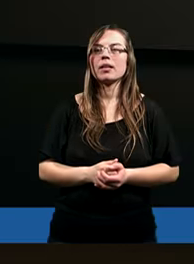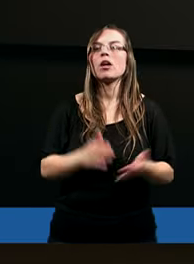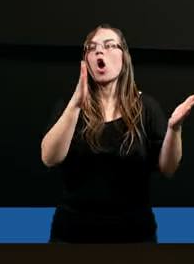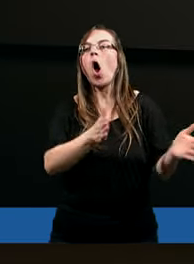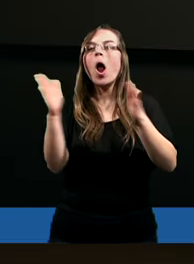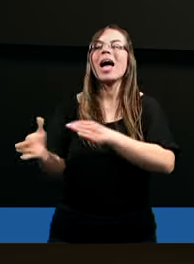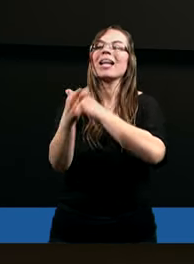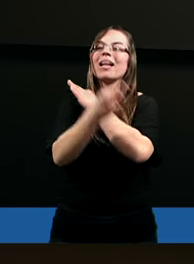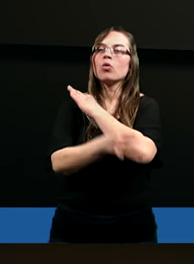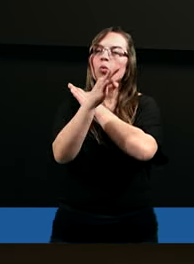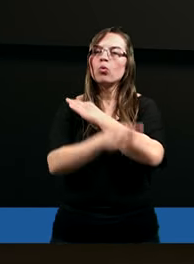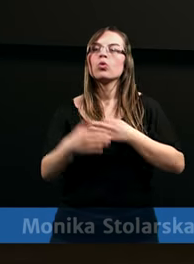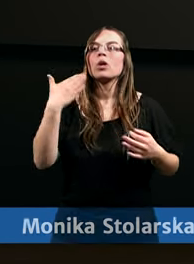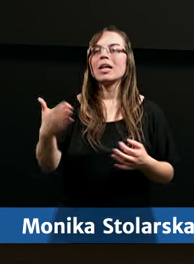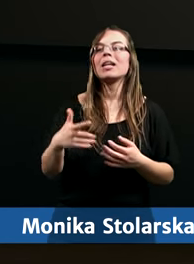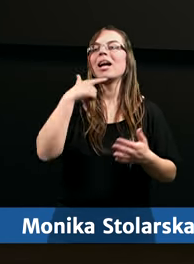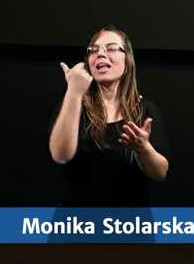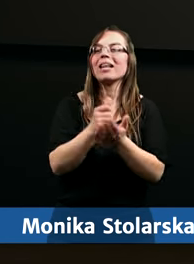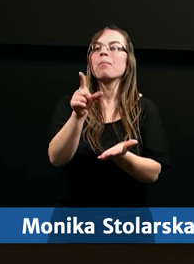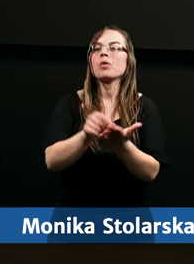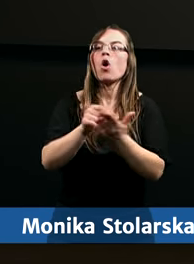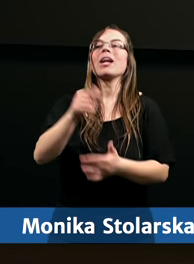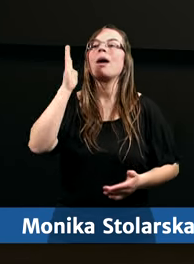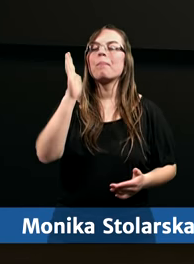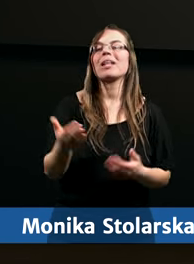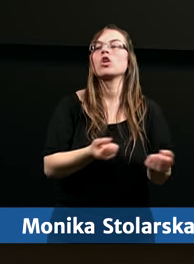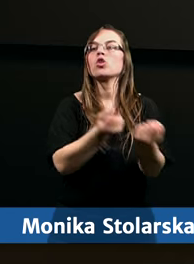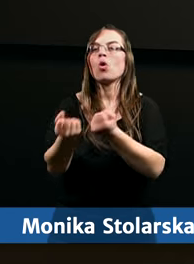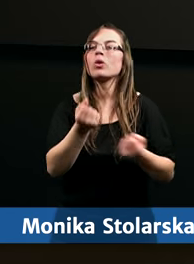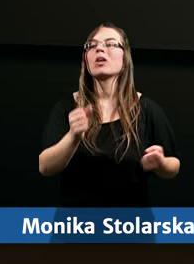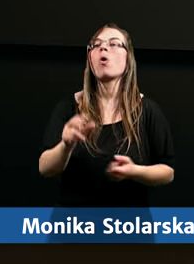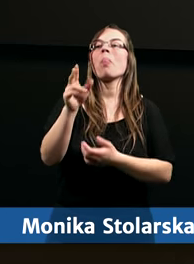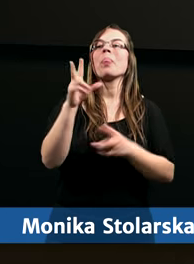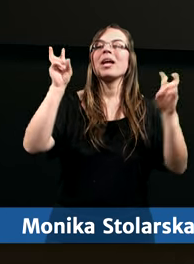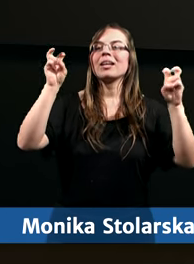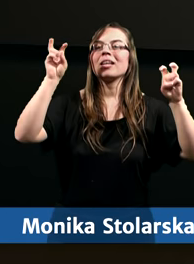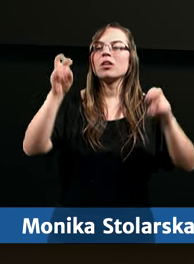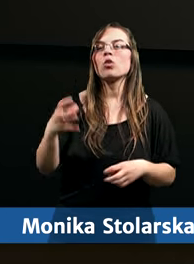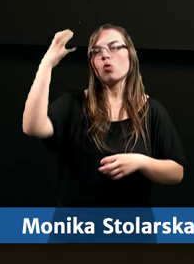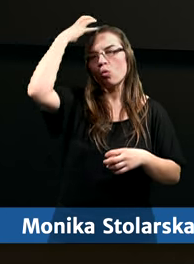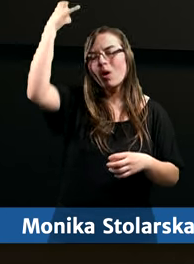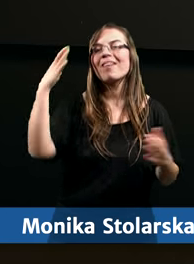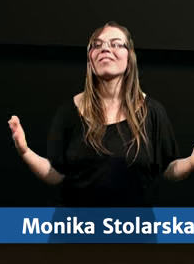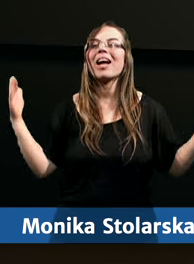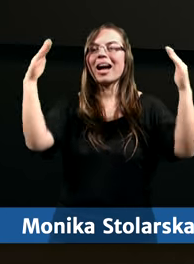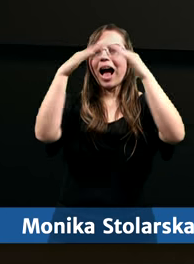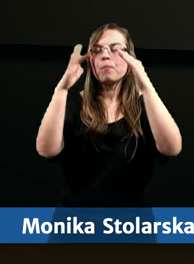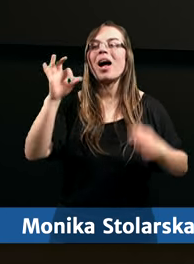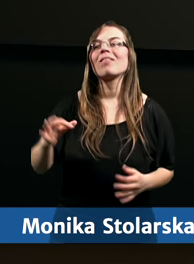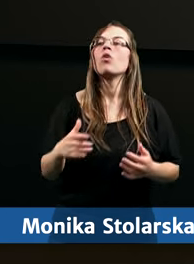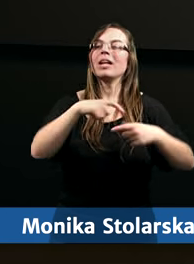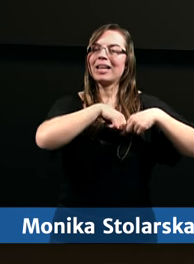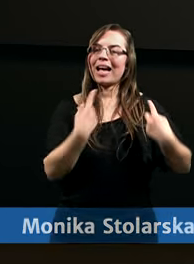Kolejne studium Listu Piotra będzie nosiło tytuł Królewskie Kapłaństwo.